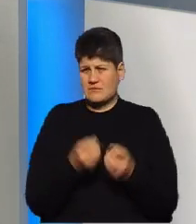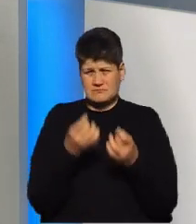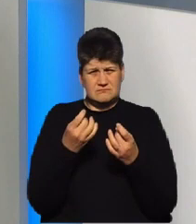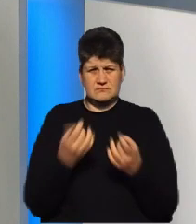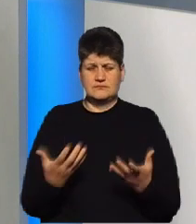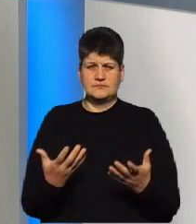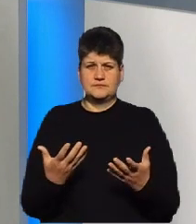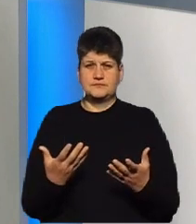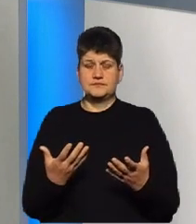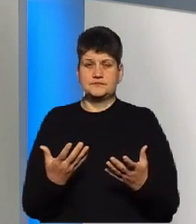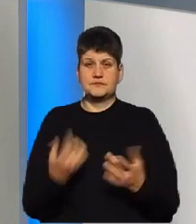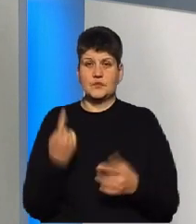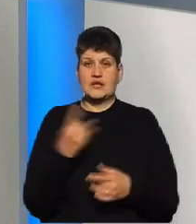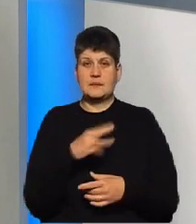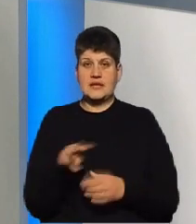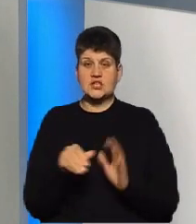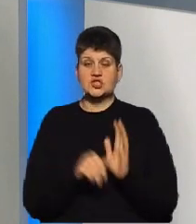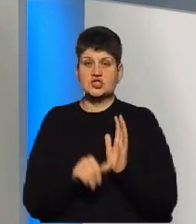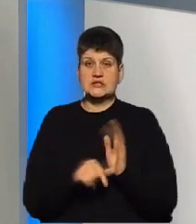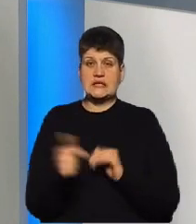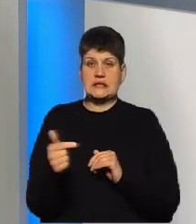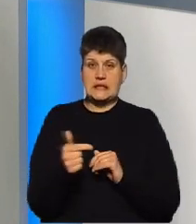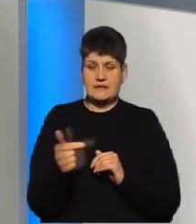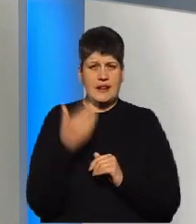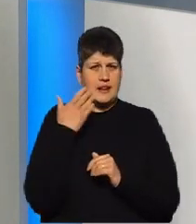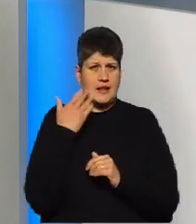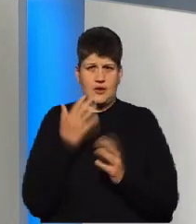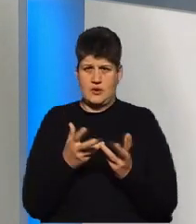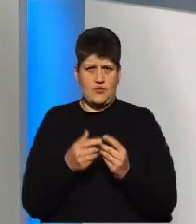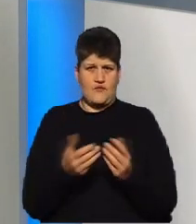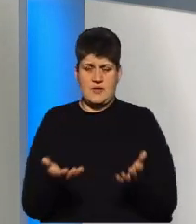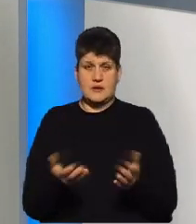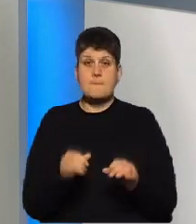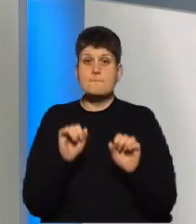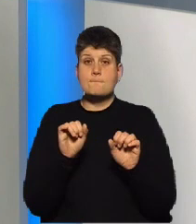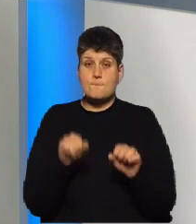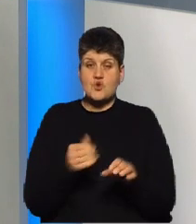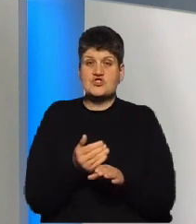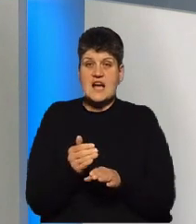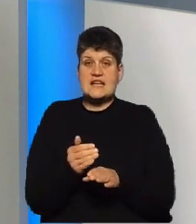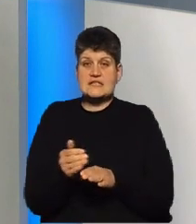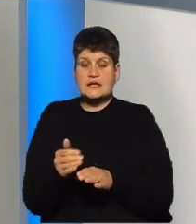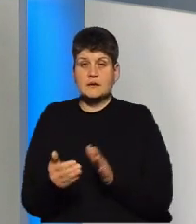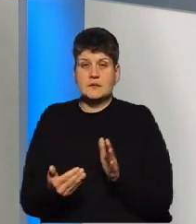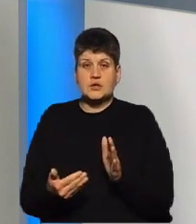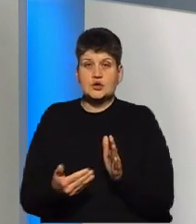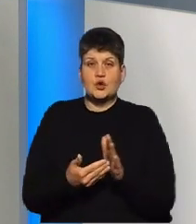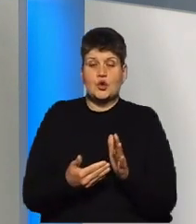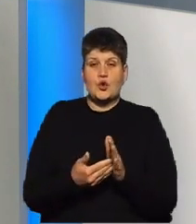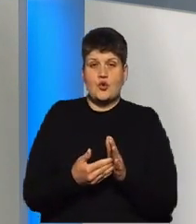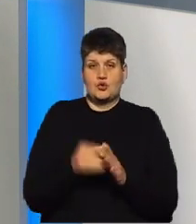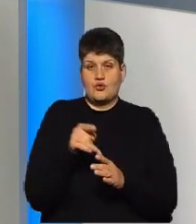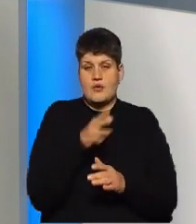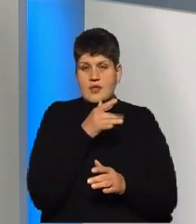1 метр 60 гривень досить легко рахувати, можуть частинами до настання цього граничного терміну сплатити